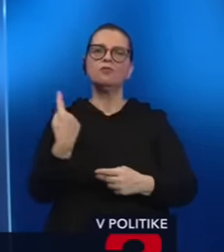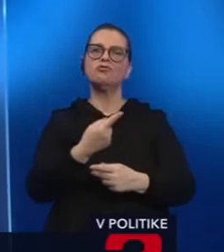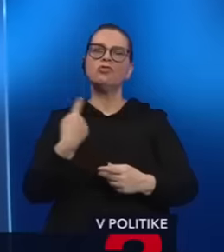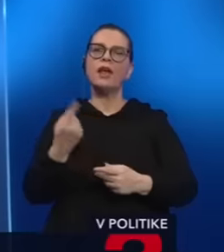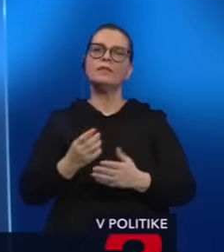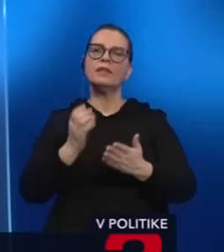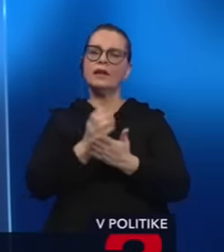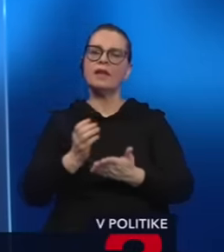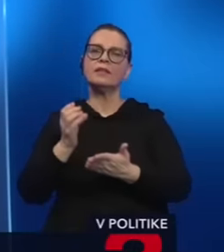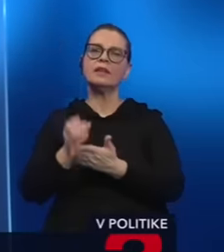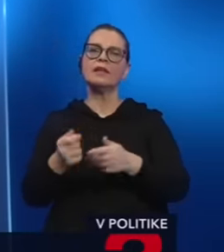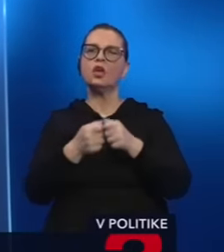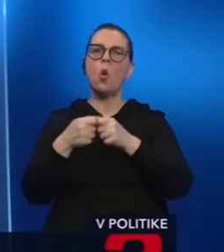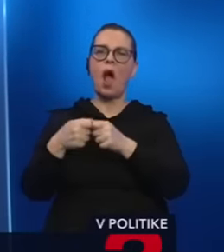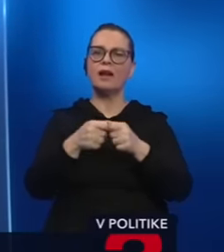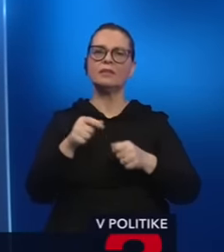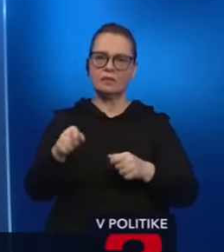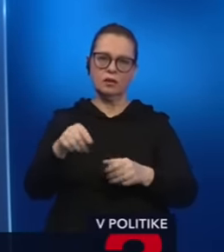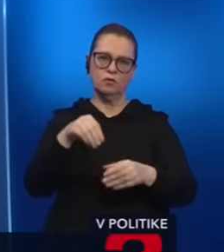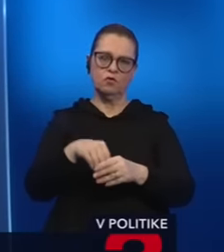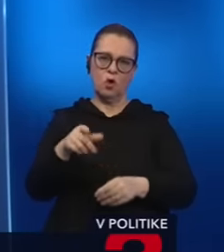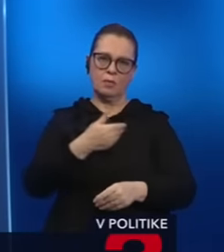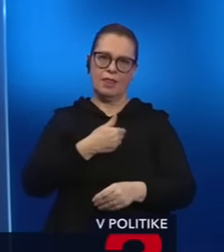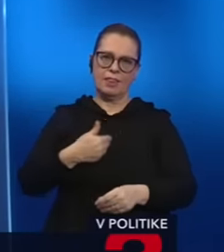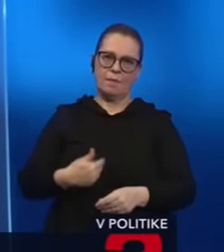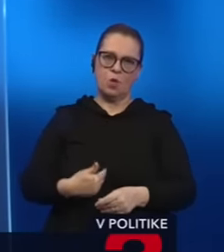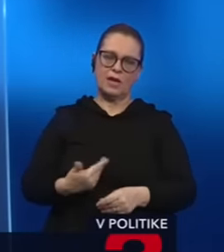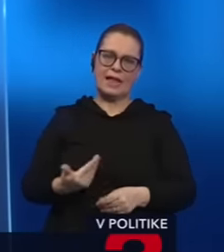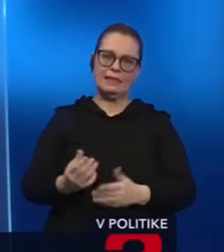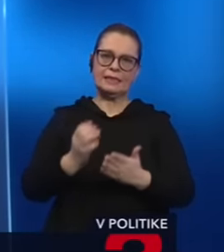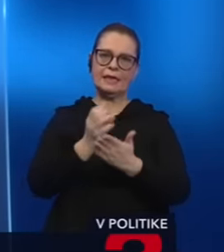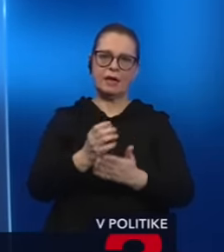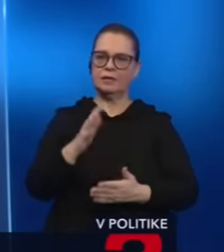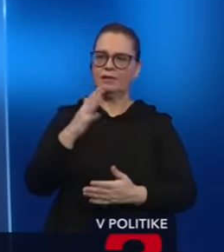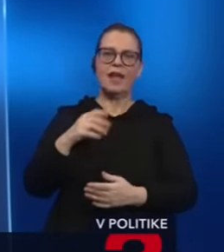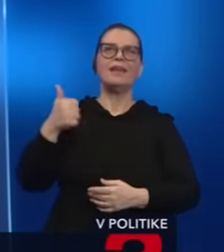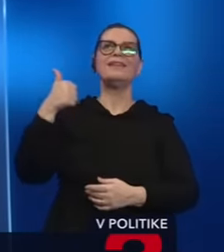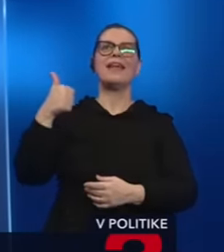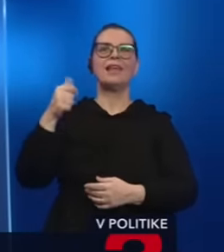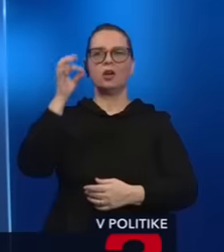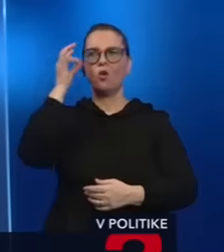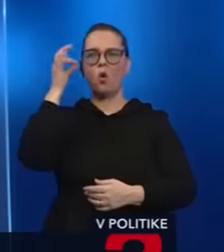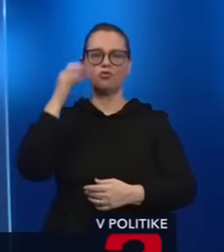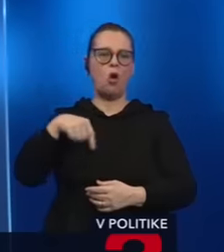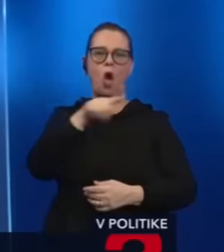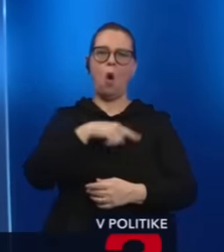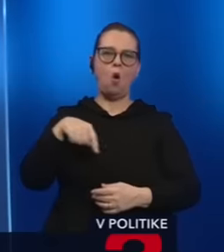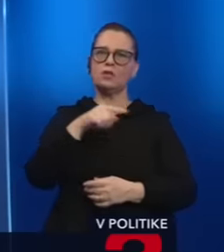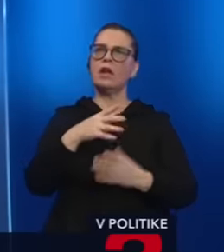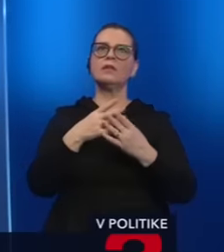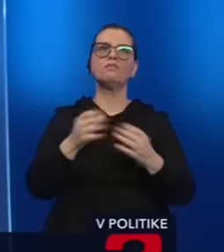demokratickí kandidáti, takže určite nesú, asím stvrdením, že je tu jeden demokratický kandidát, Korčok a všetko. Ostatní sú predstavtelia